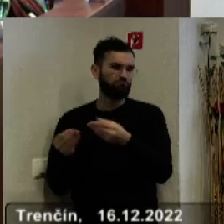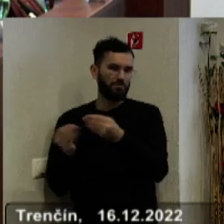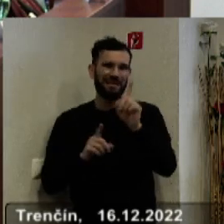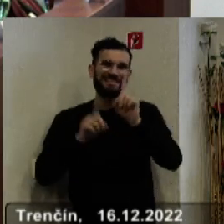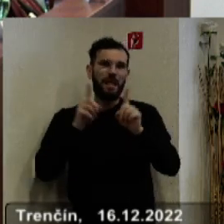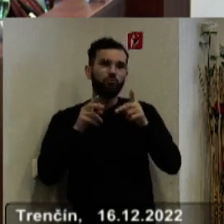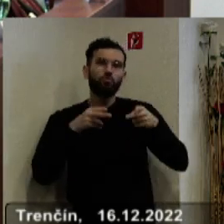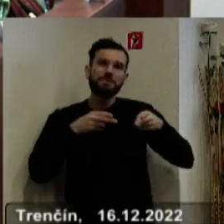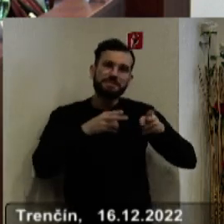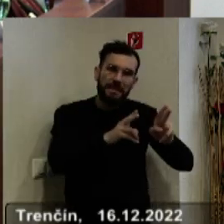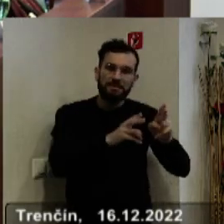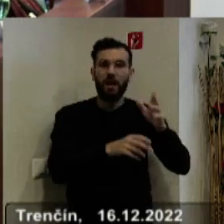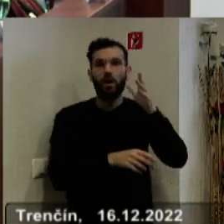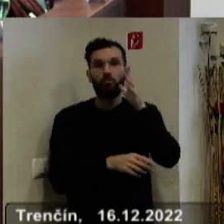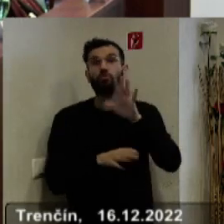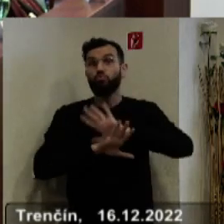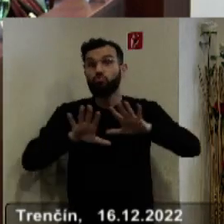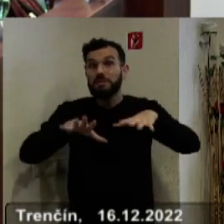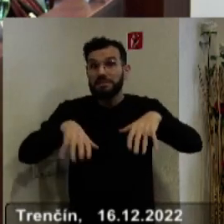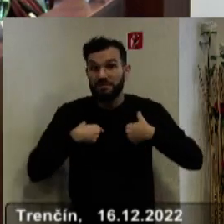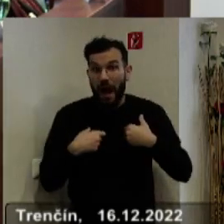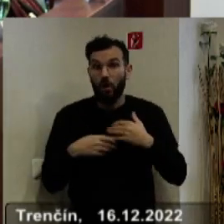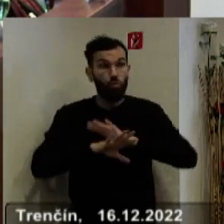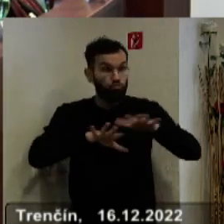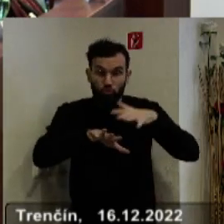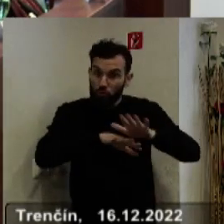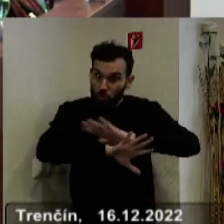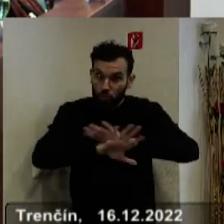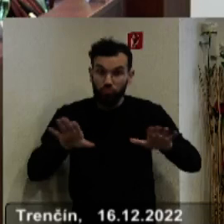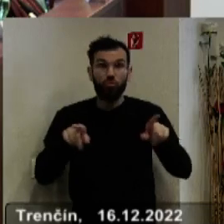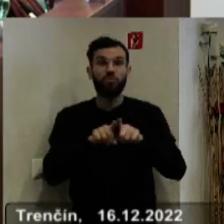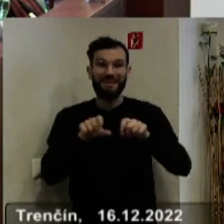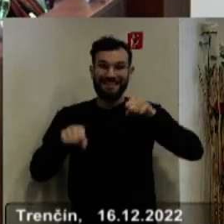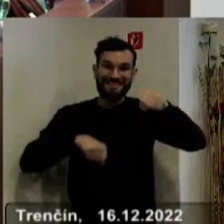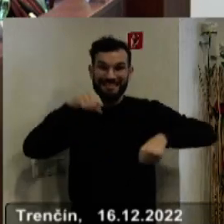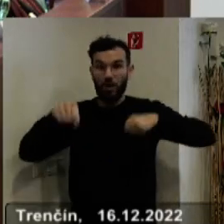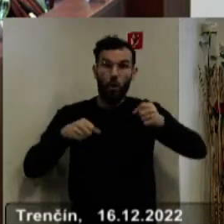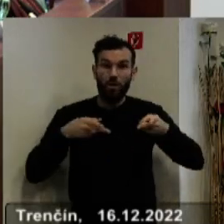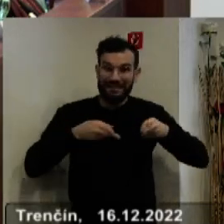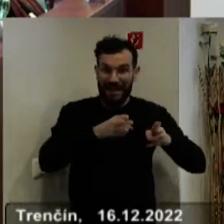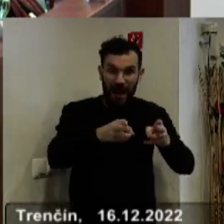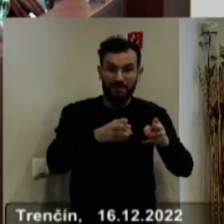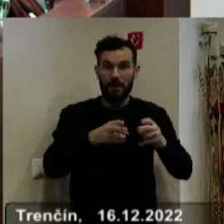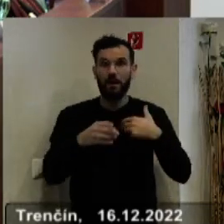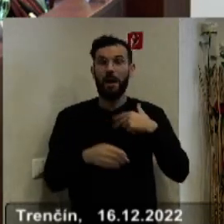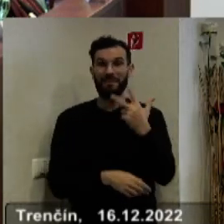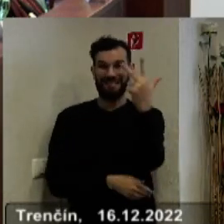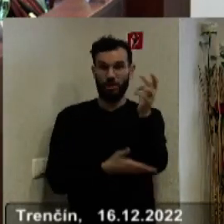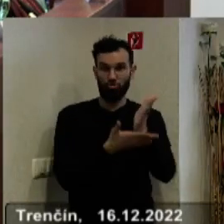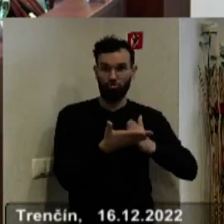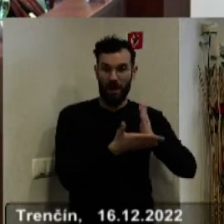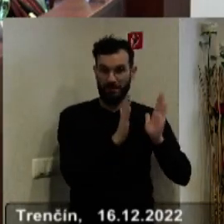úseky, ktoré budeme robiť, už máme schválené aj po kontrole. Cyklotrasy, tam máme tri, tri etapy